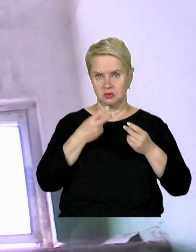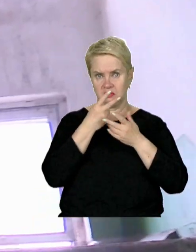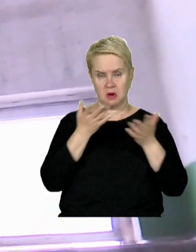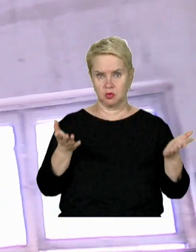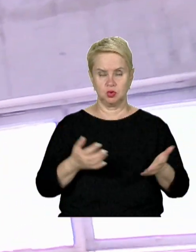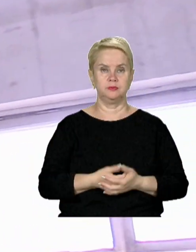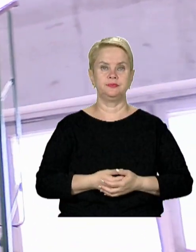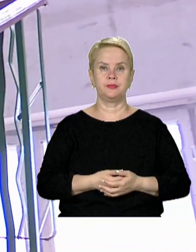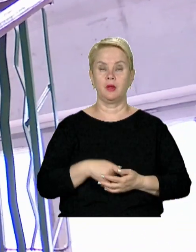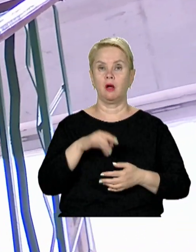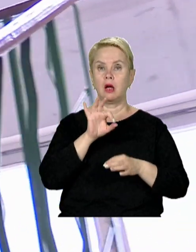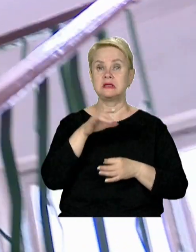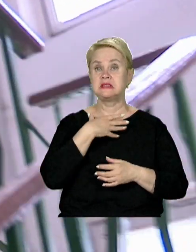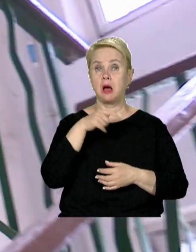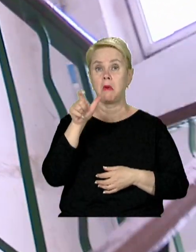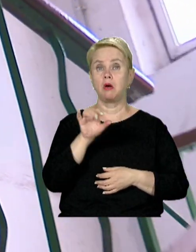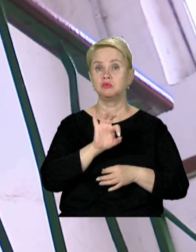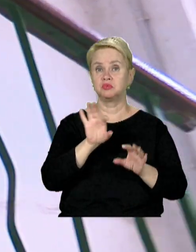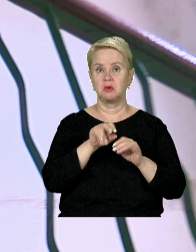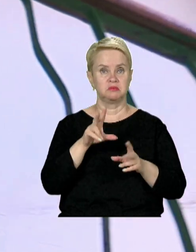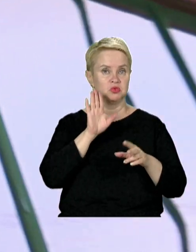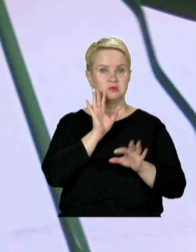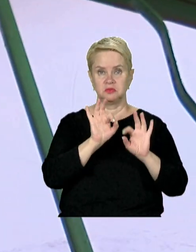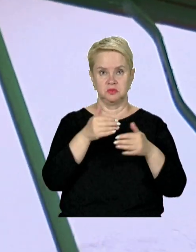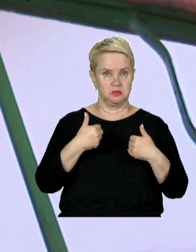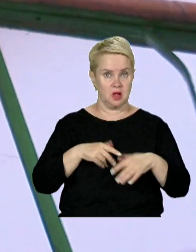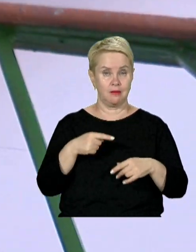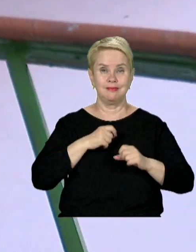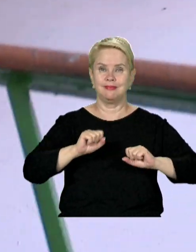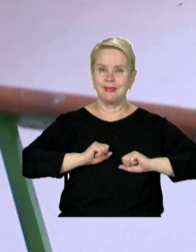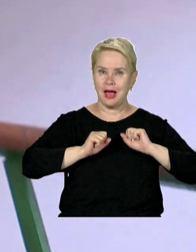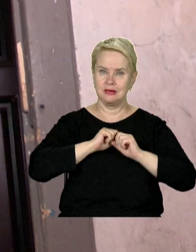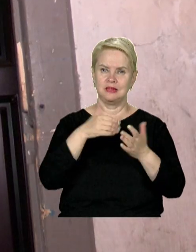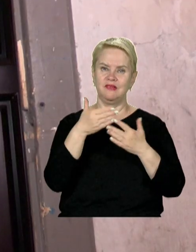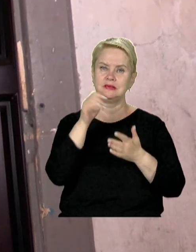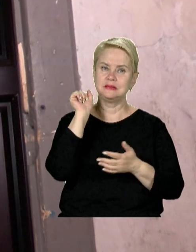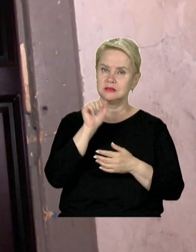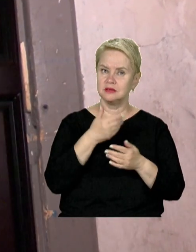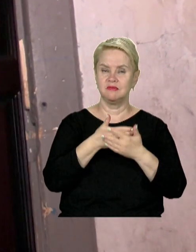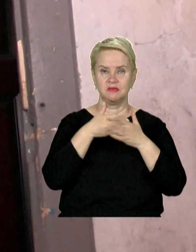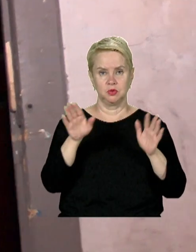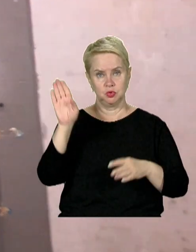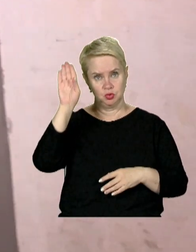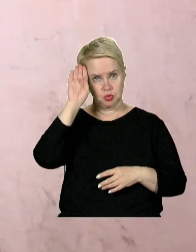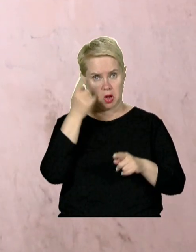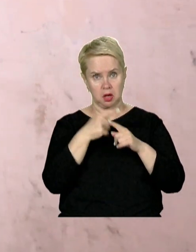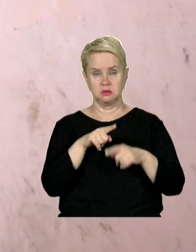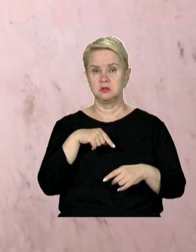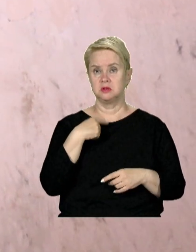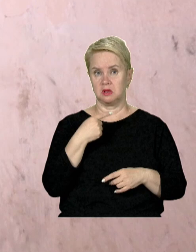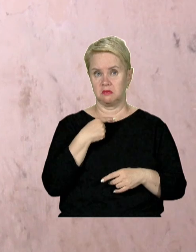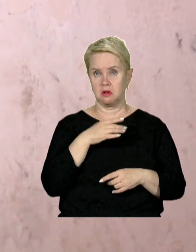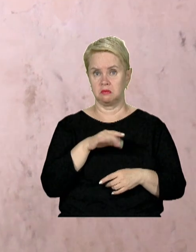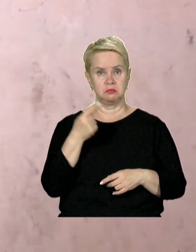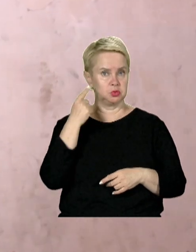бачила. Версію самої власниці почути не вдалося, хоча ми і намагались. Двері її квартири відкрив чоловік, який заявив,